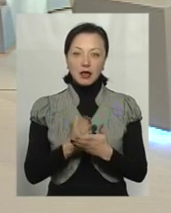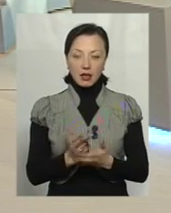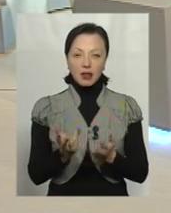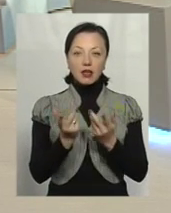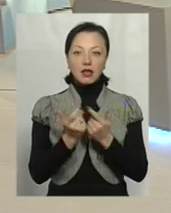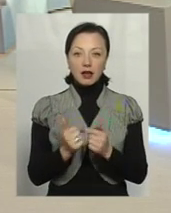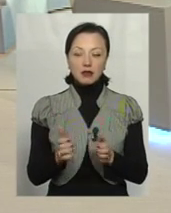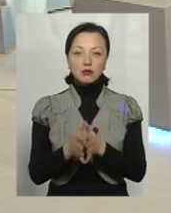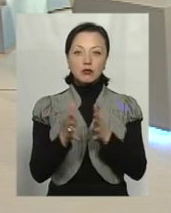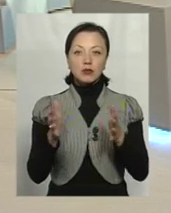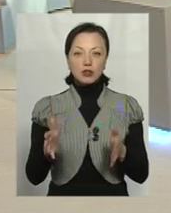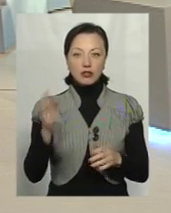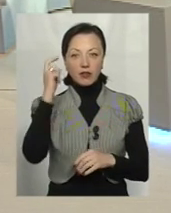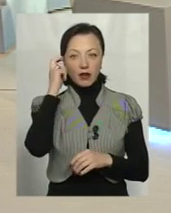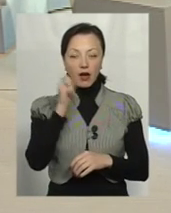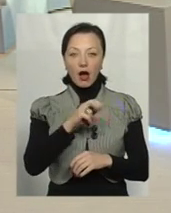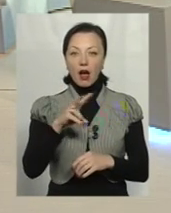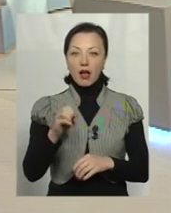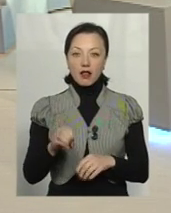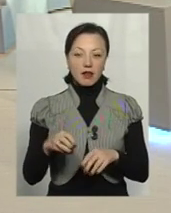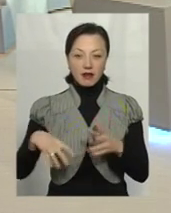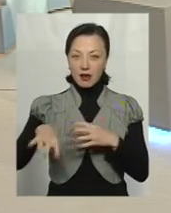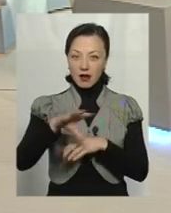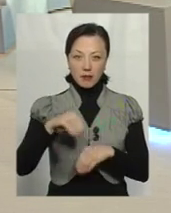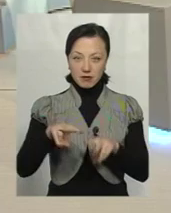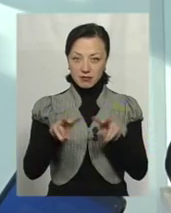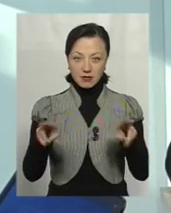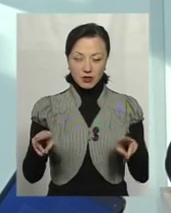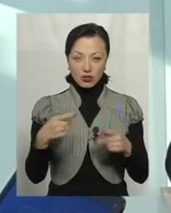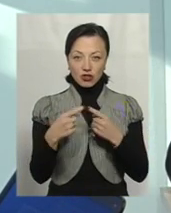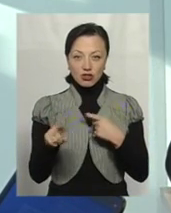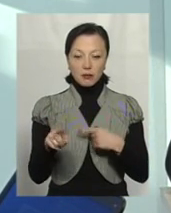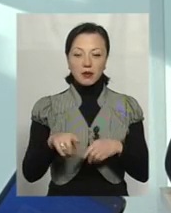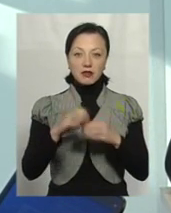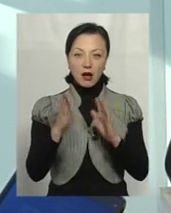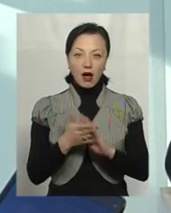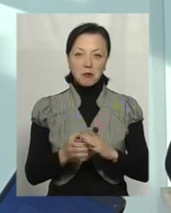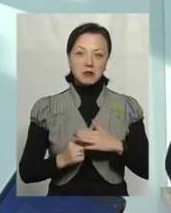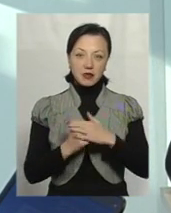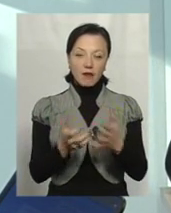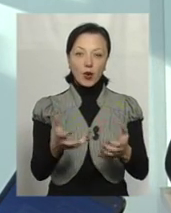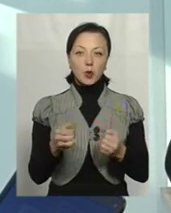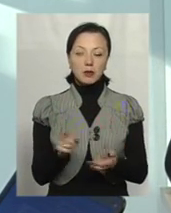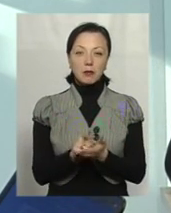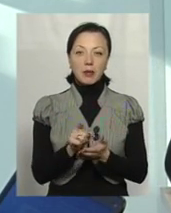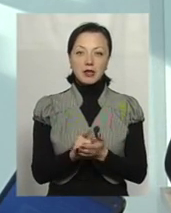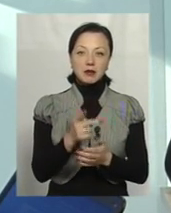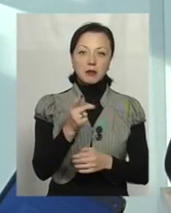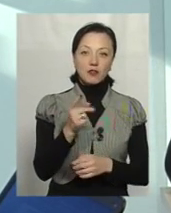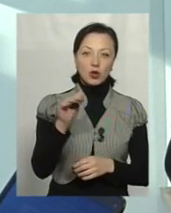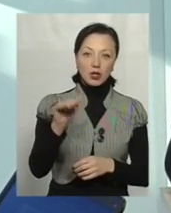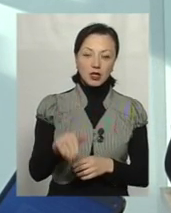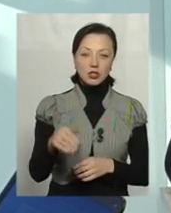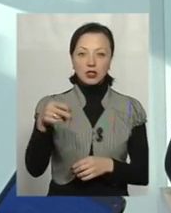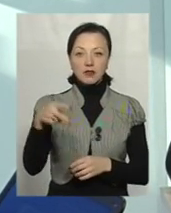кількість більше набагато в Києві, але як всім іншим пенсіонерам, які на загальних підставах отримують пенсії півтори тисячі